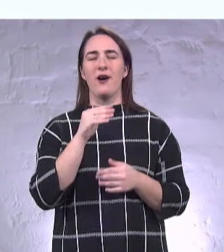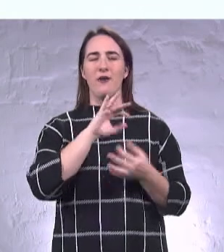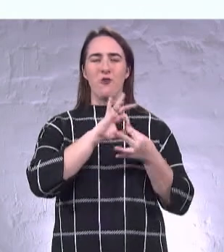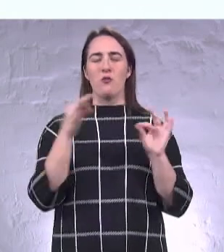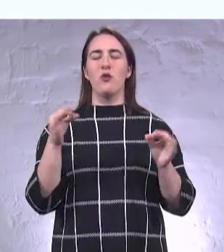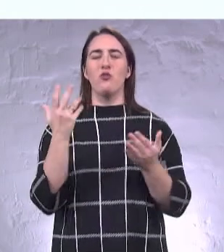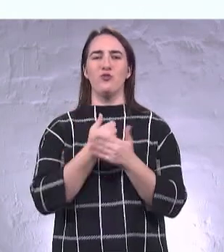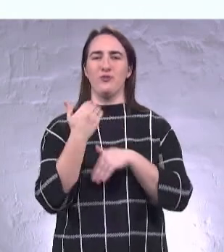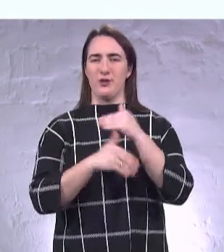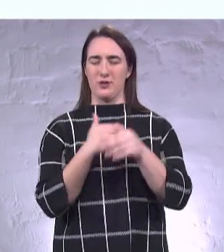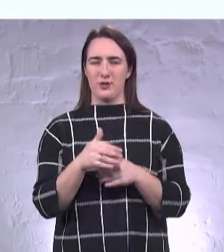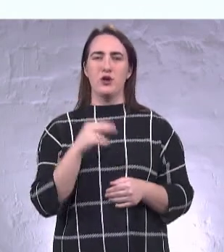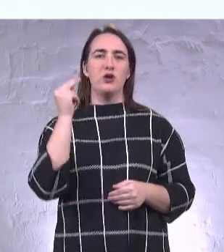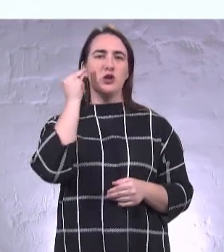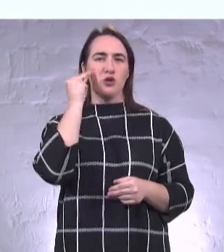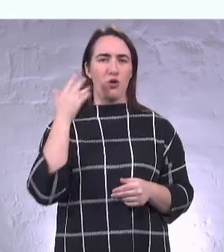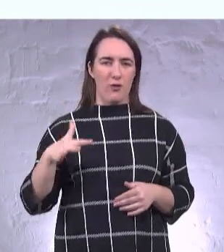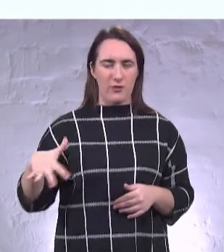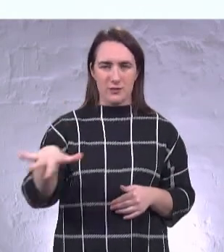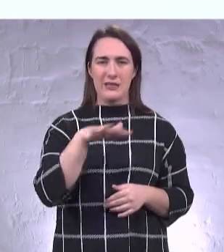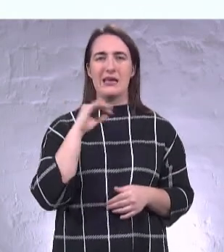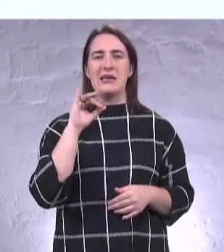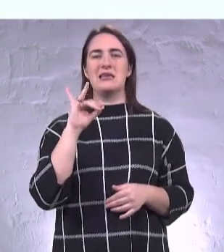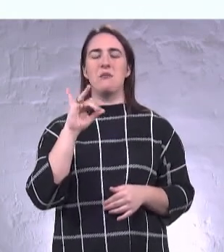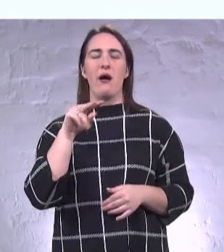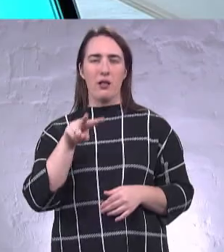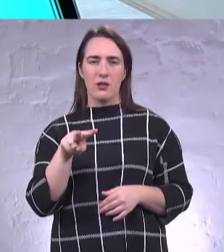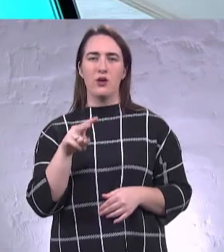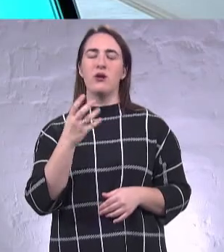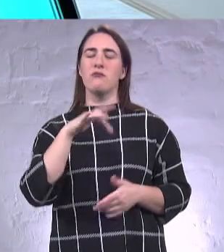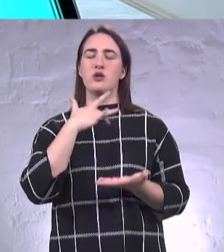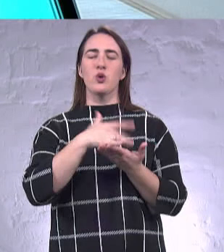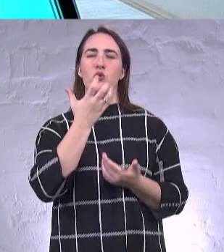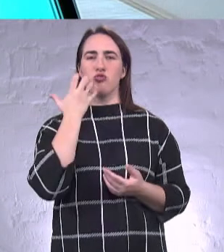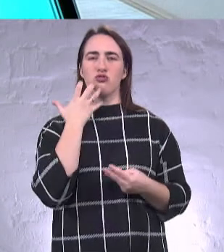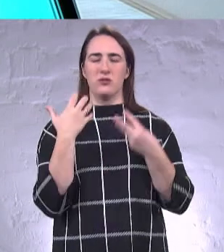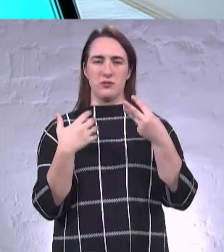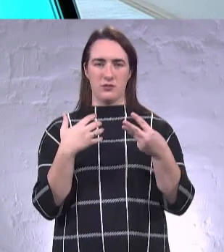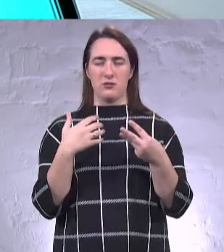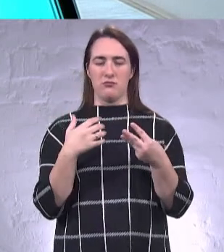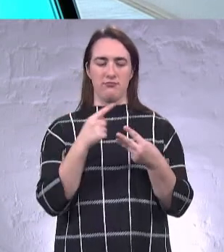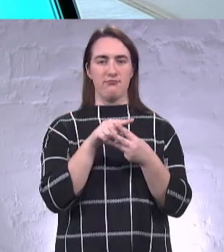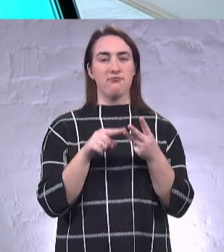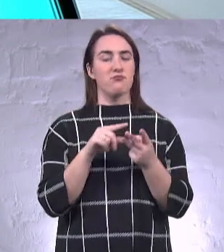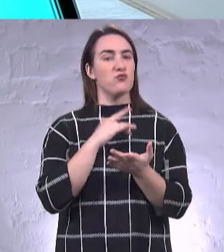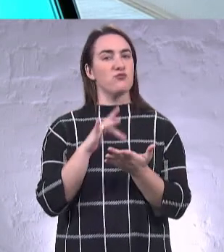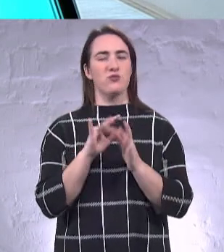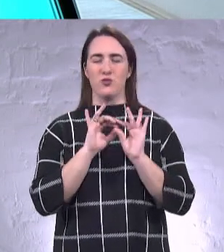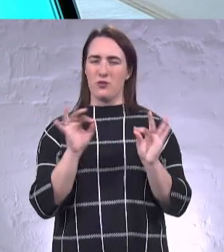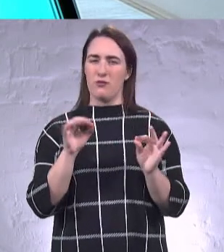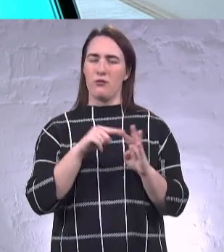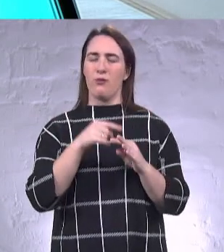Ви подивіться, Чорноморськ, Ізмаїл, місто Южний. Це чудові міста сьогодні, комфортні,